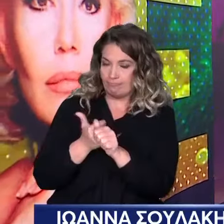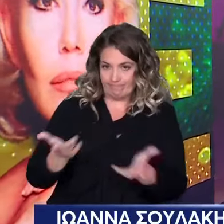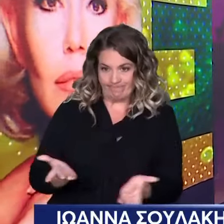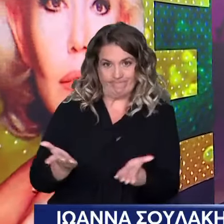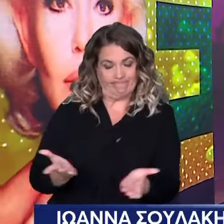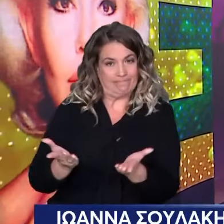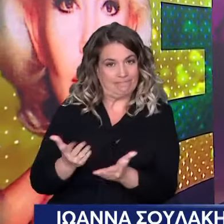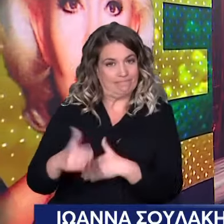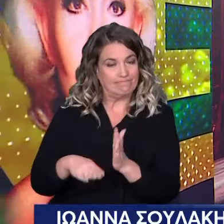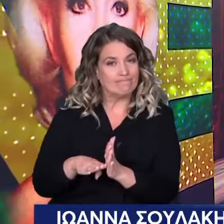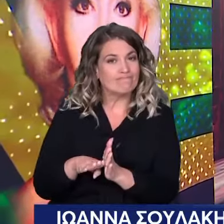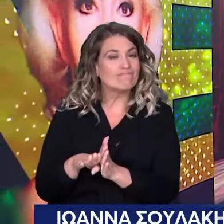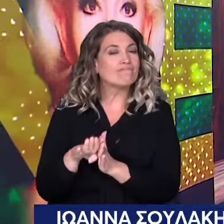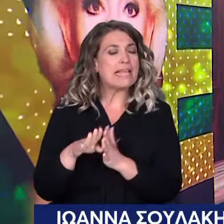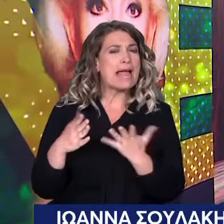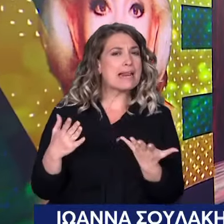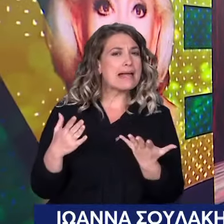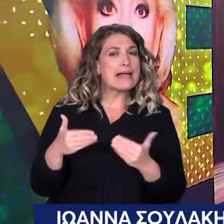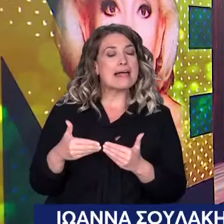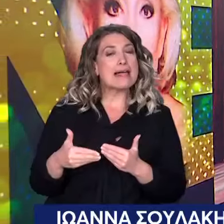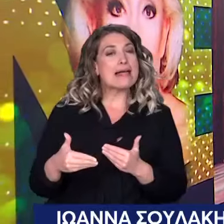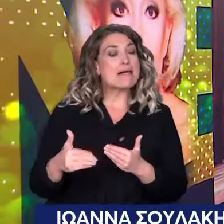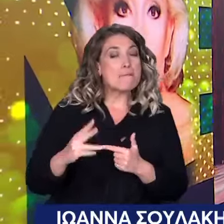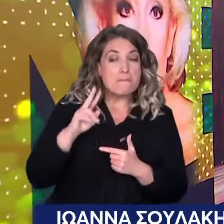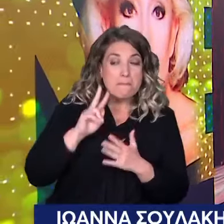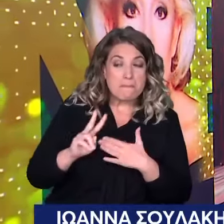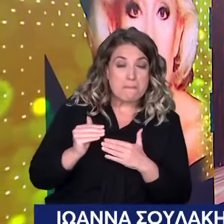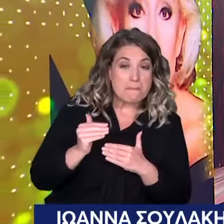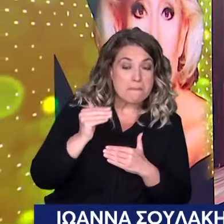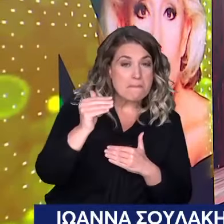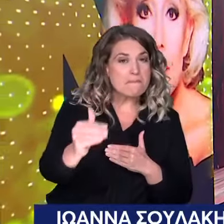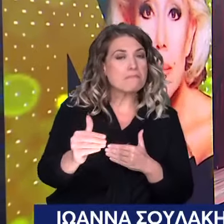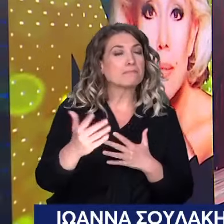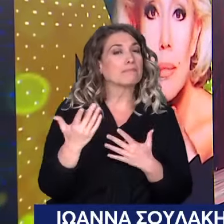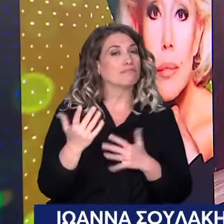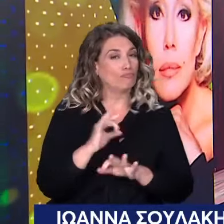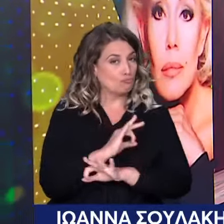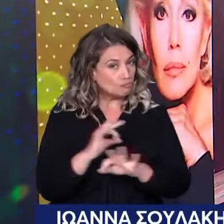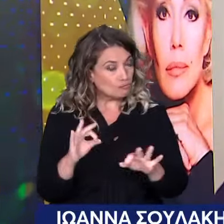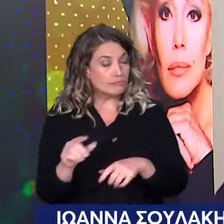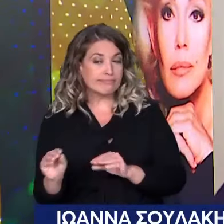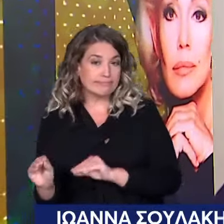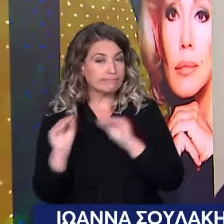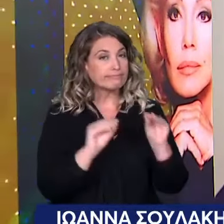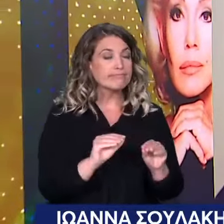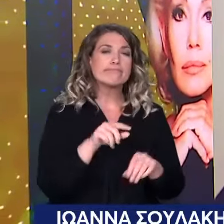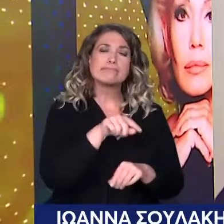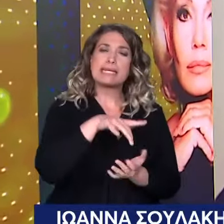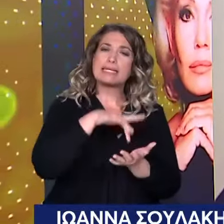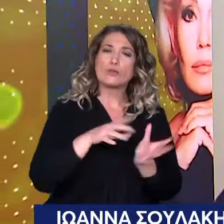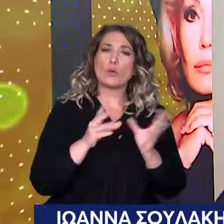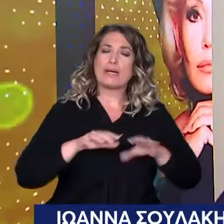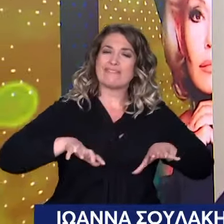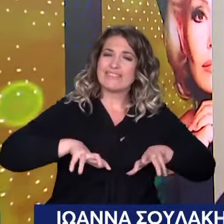την άλλη, δεν είναι και ορατό τουλάχιστον επί του παρόντος το ενδεχόμενο της μετάβασής της σε κέντρο αποκατάστασης, όπως είχε